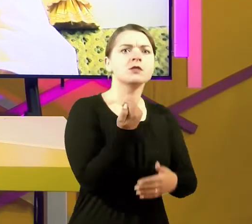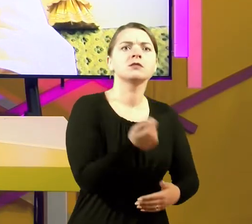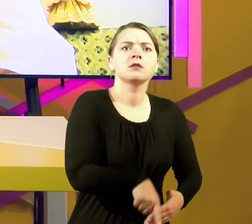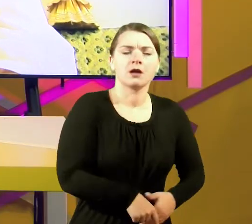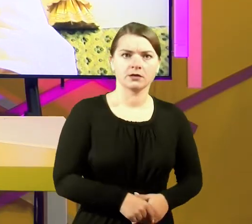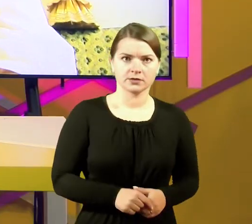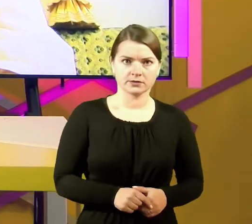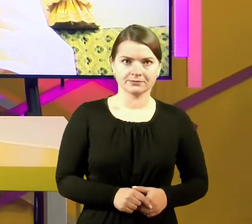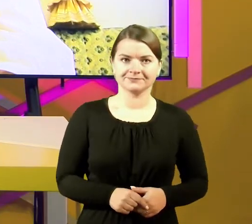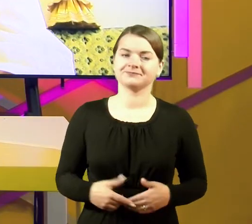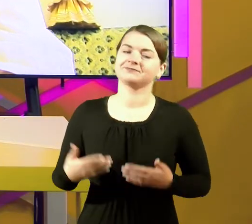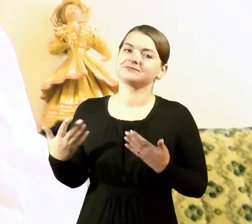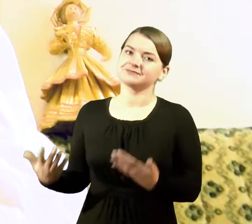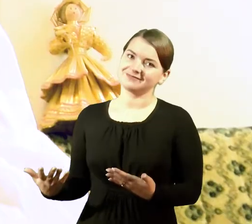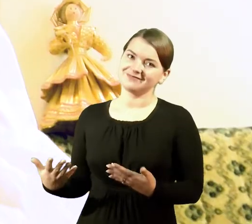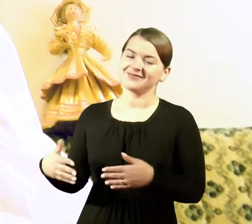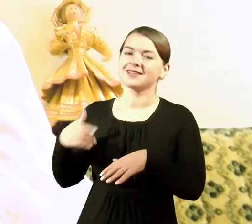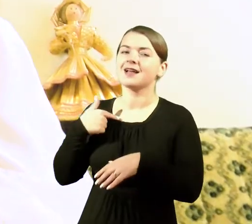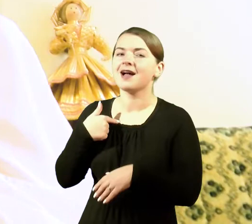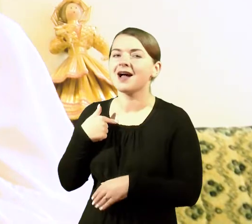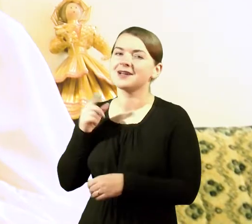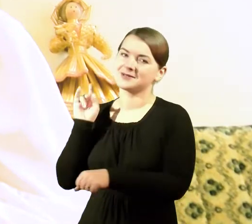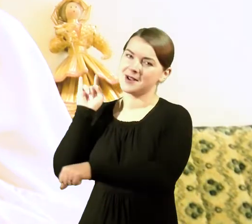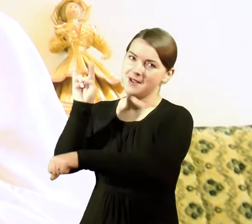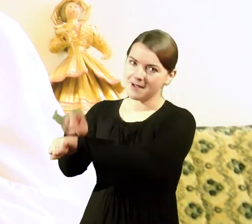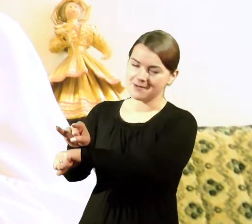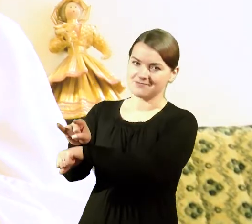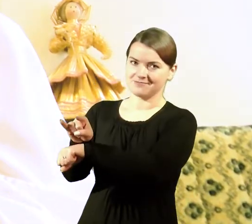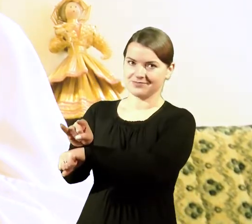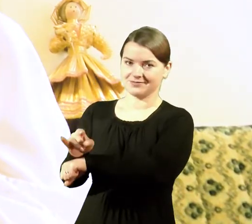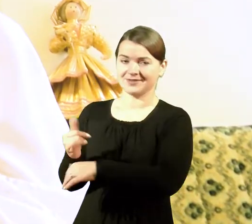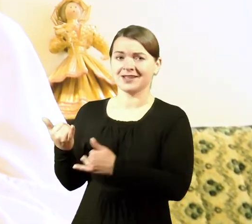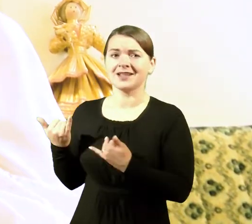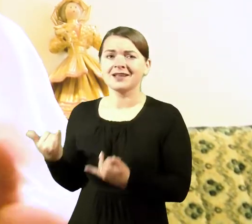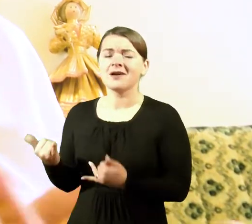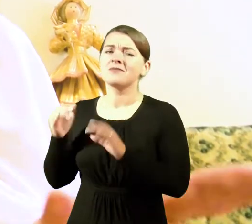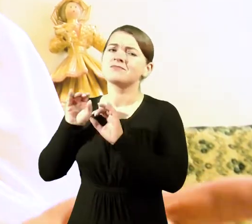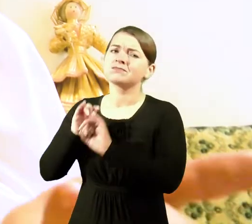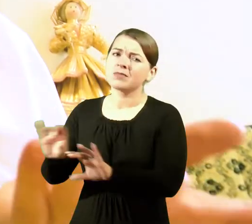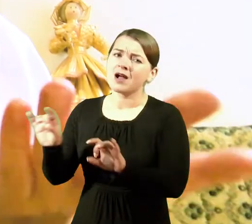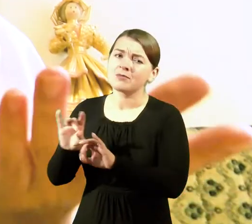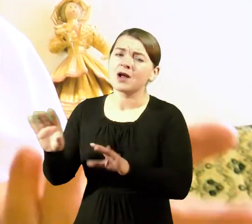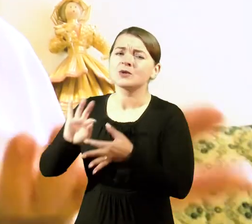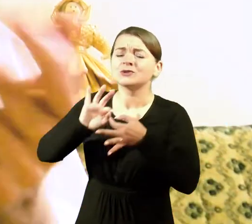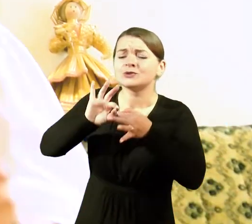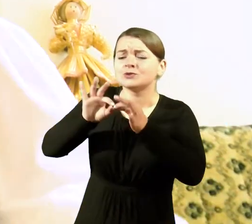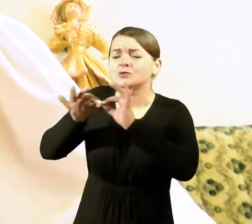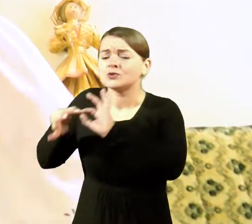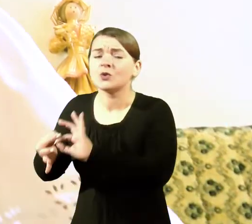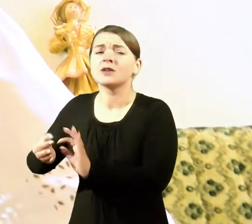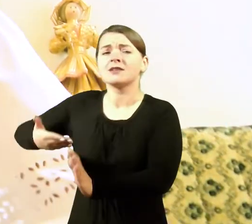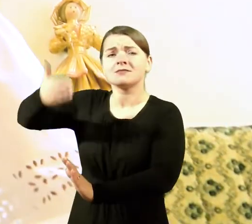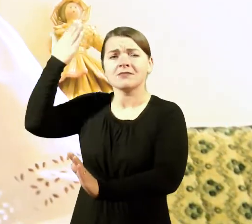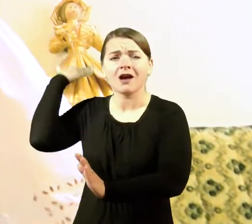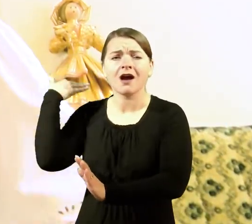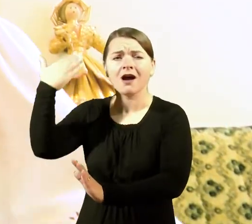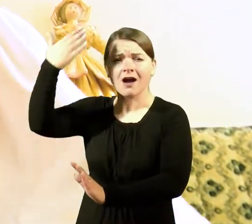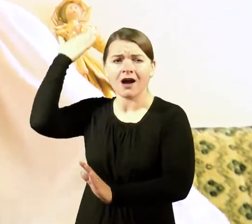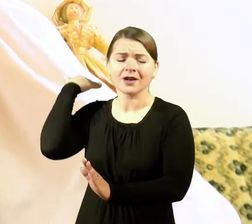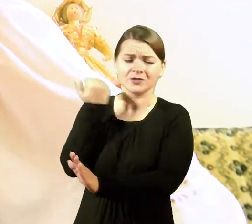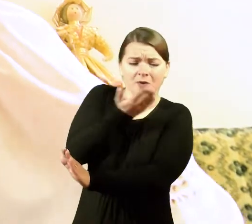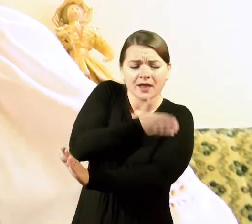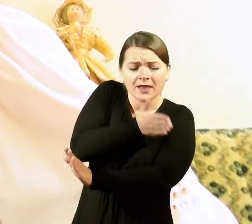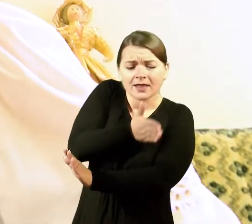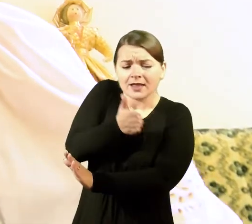nepasėmėjai? Ach, tu, Vyti, taigi aš apgavau tave. Papasakojau, kaip viskas buvo daroma